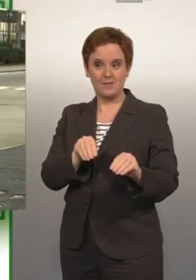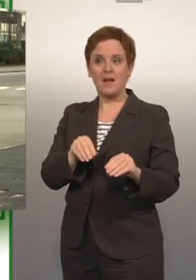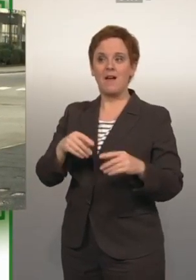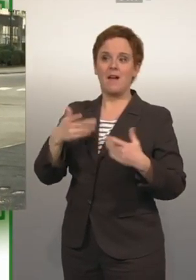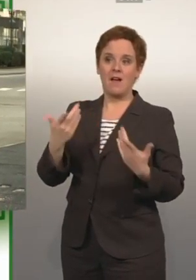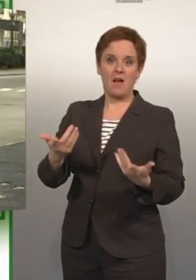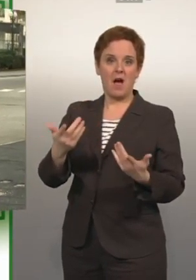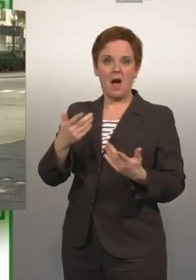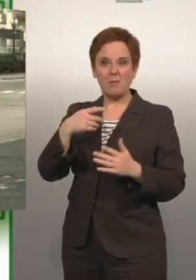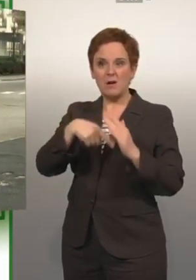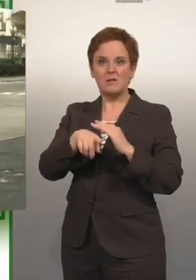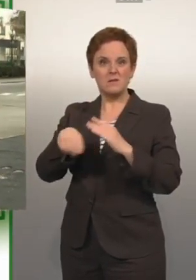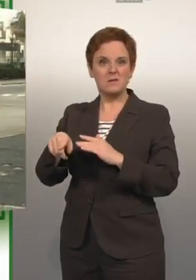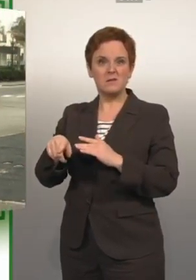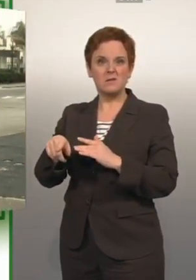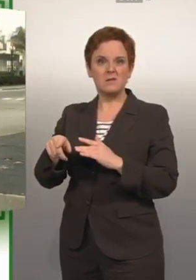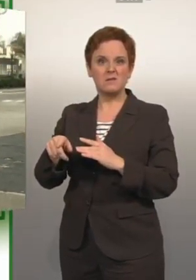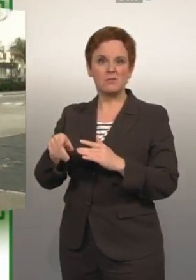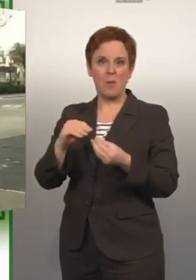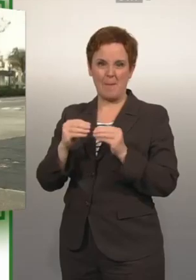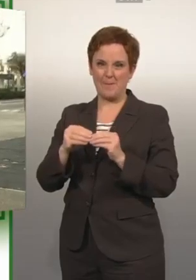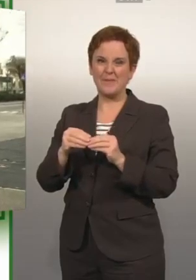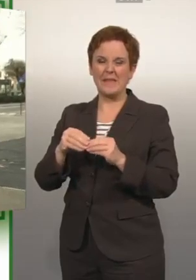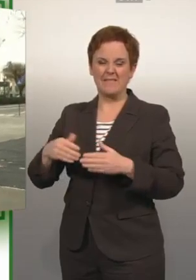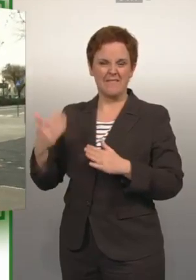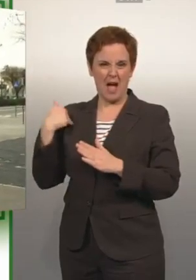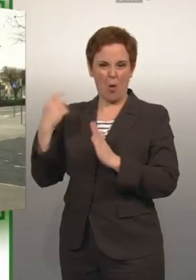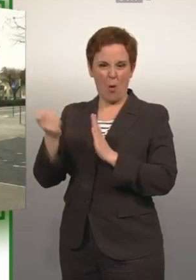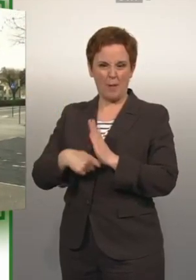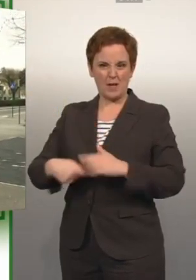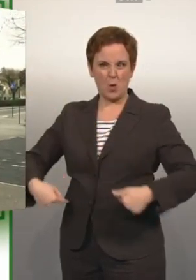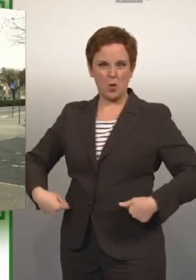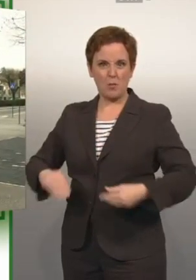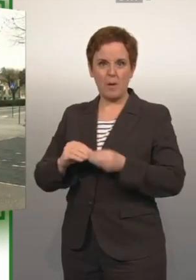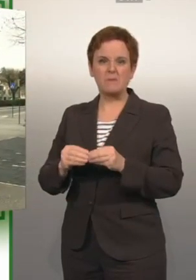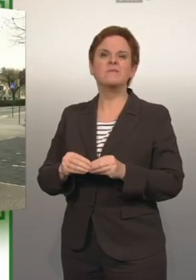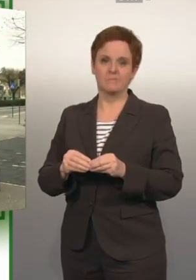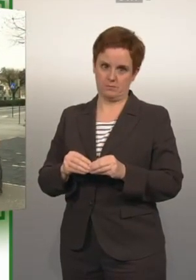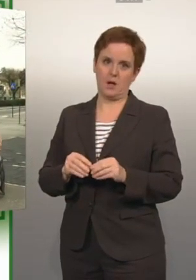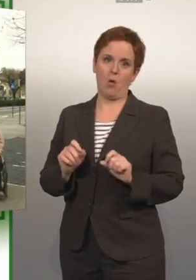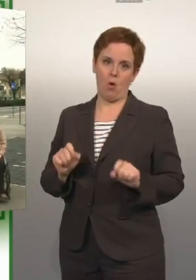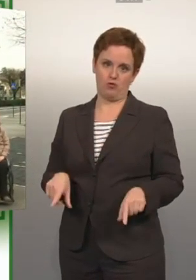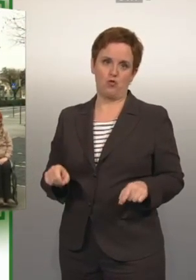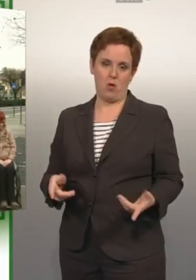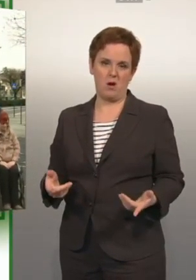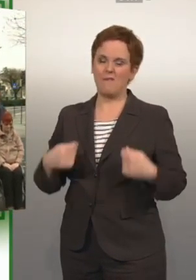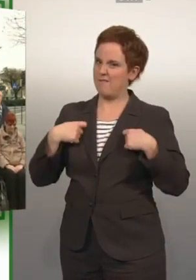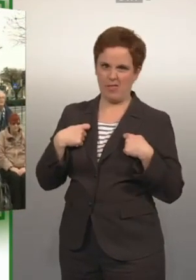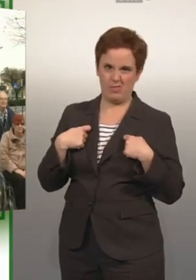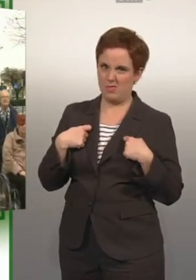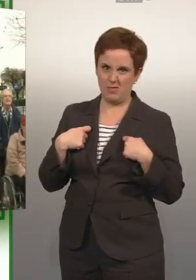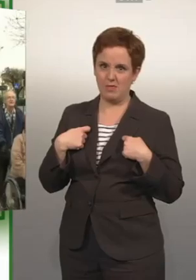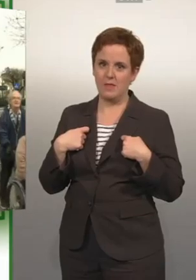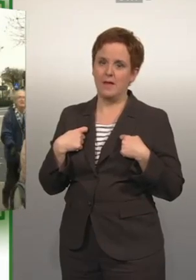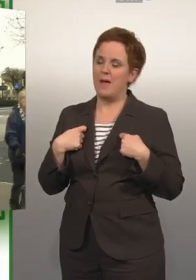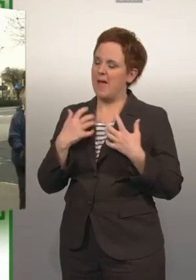dem Wandern war es leider schnell vorbei. Seit Komplikationen bei einer Operation ist Miriam Kuhl im Rollstuhl unterwegs. Reden will sie darüber